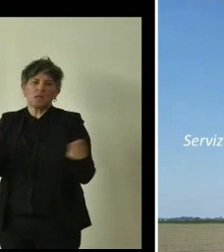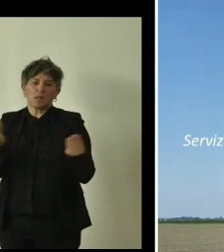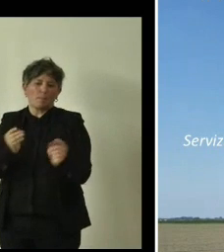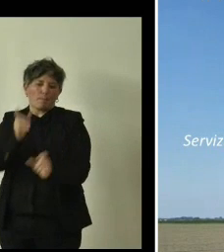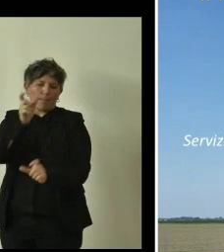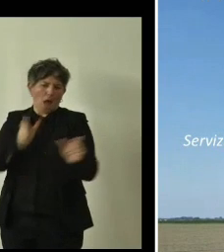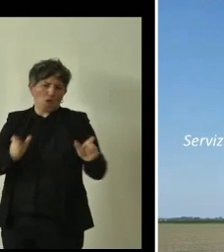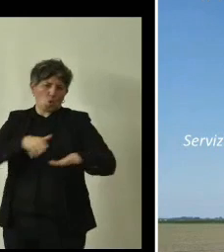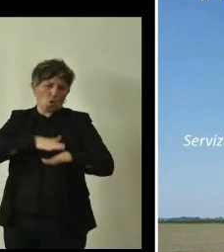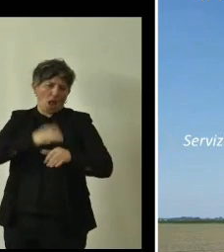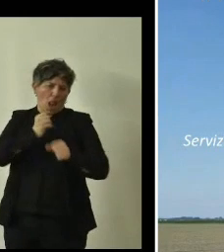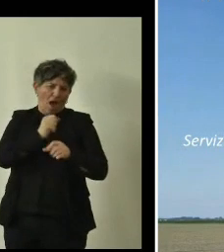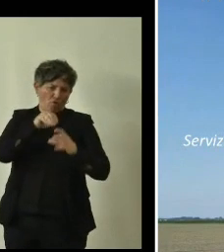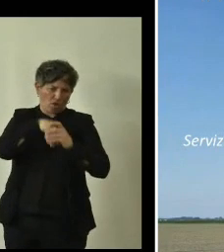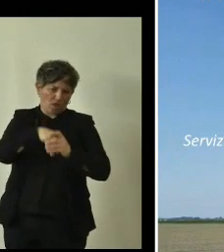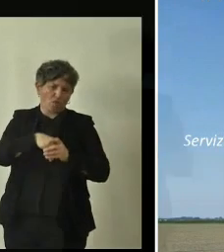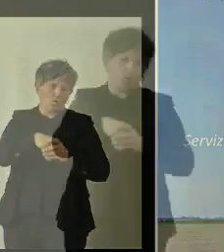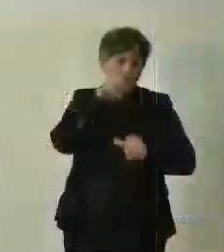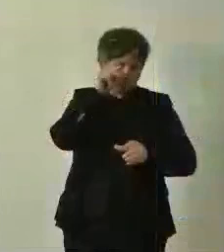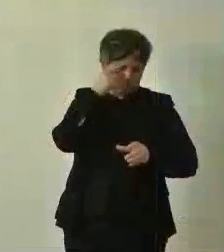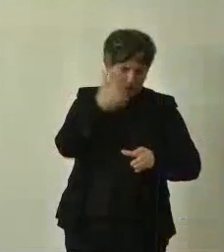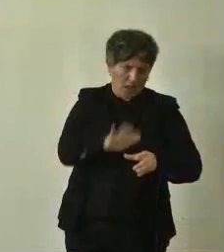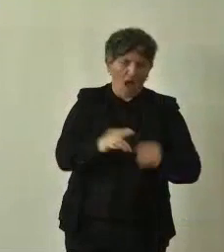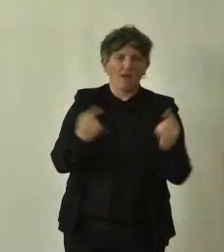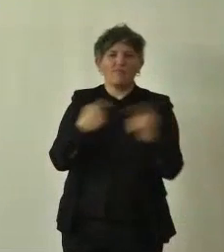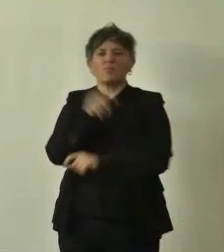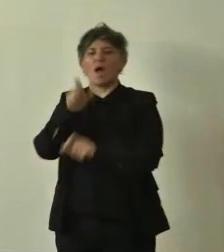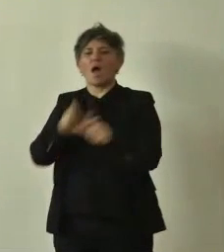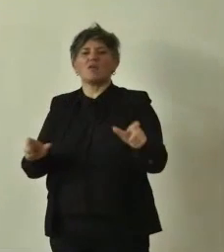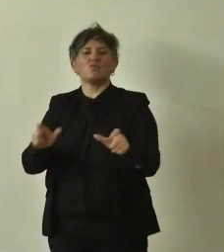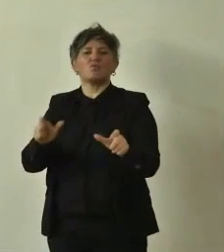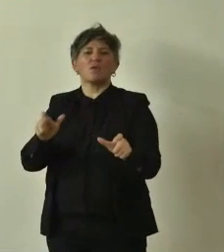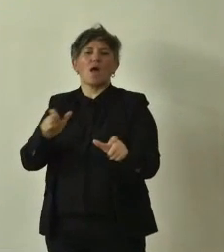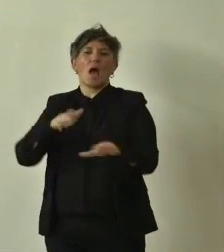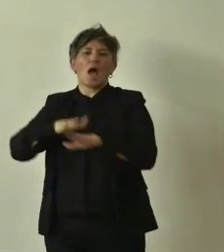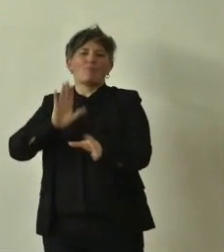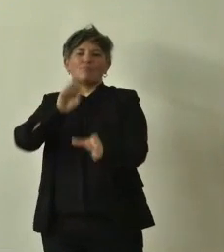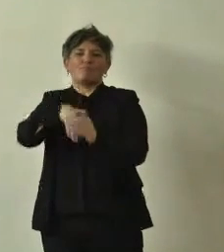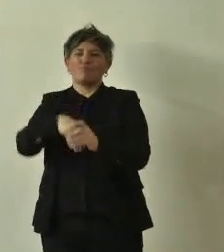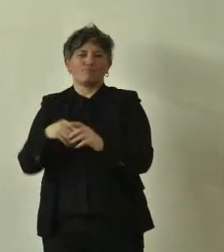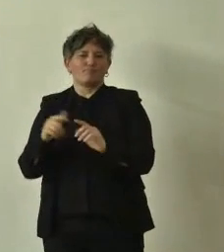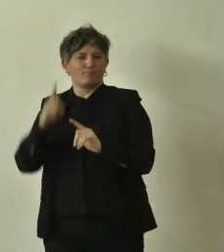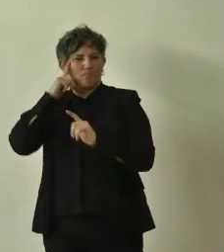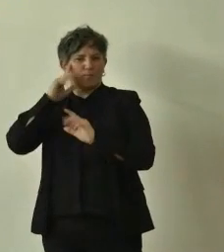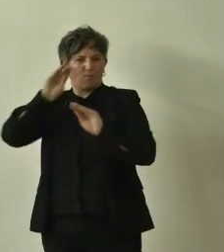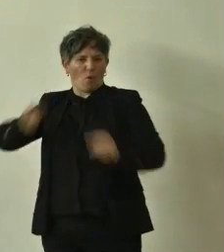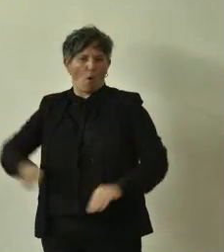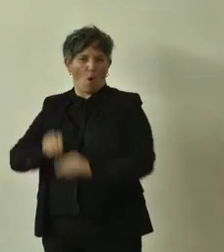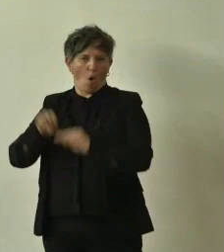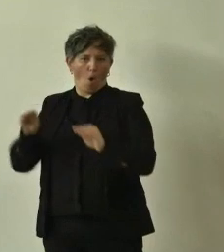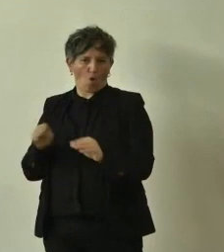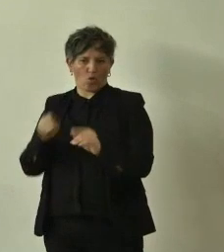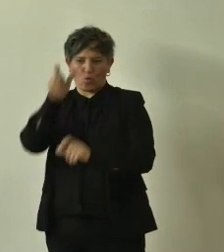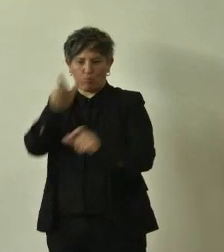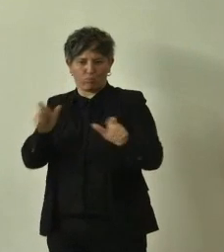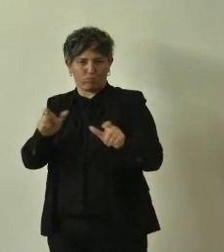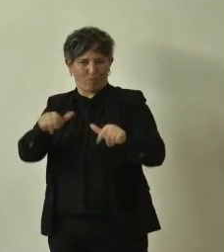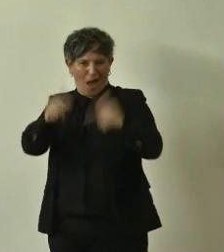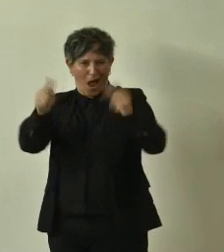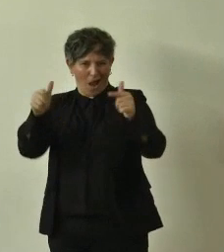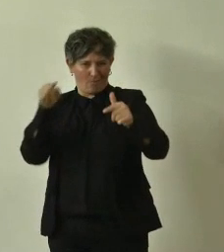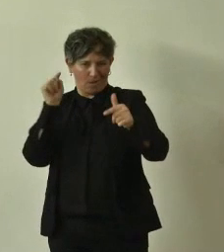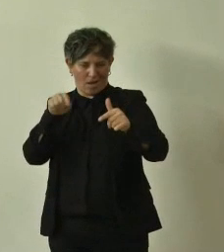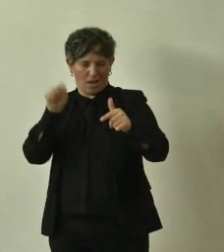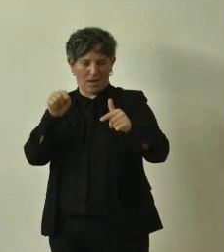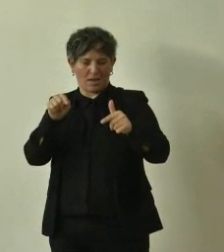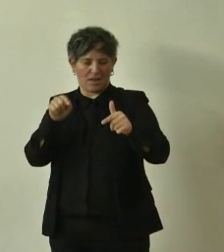naturalmente, degli emeriti sconosciuti, ma con una caratteristica di monumentalità di un livello